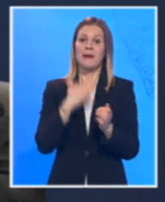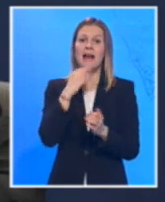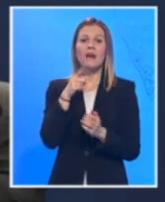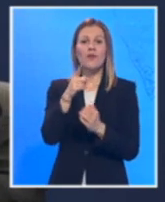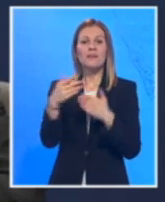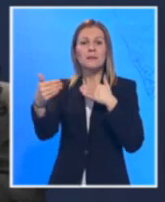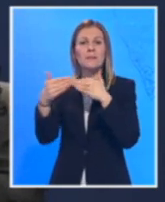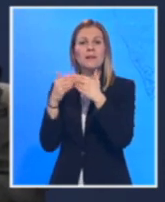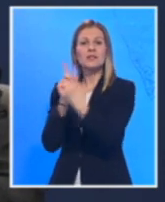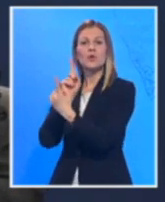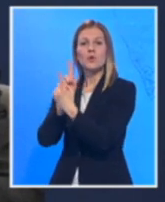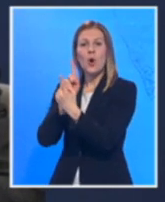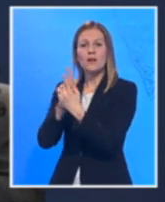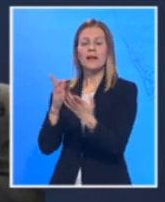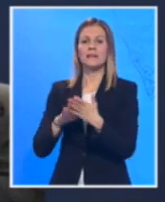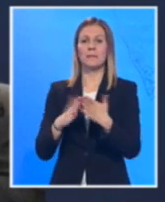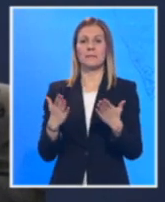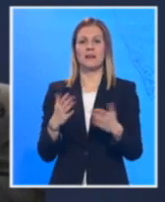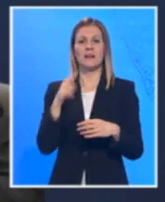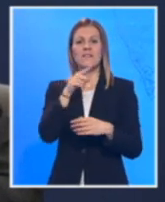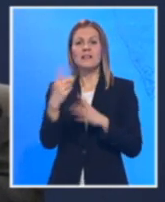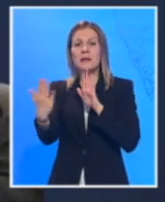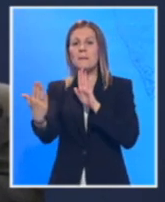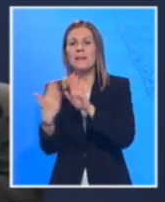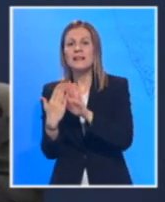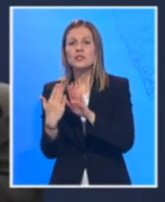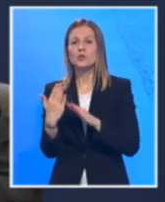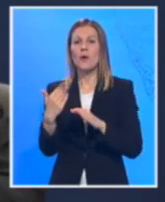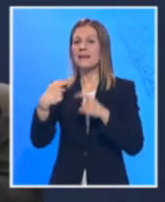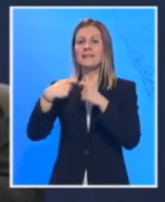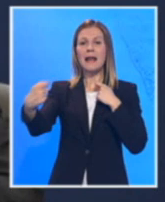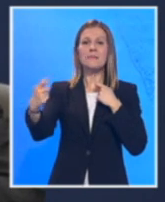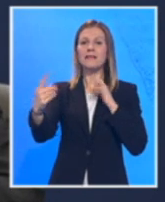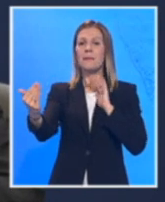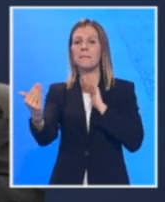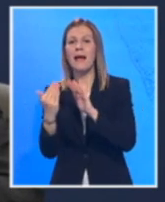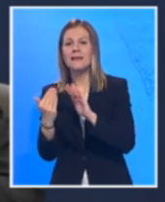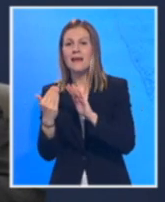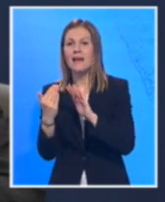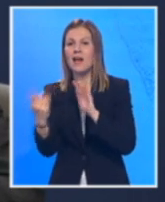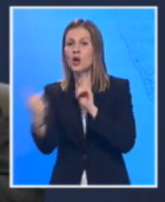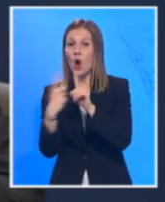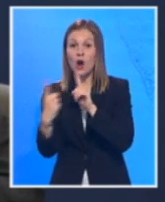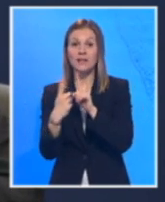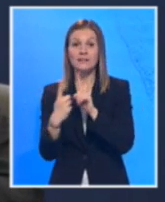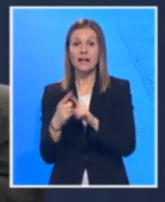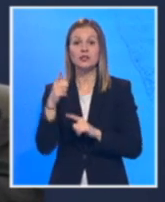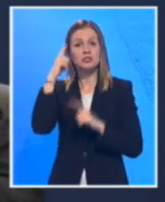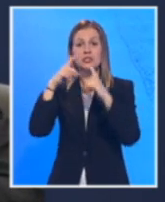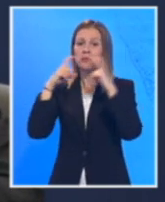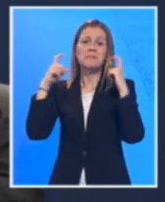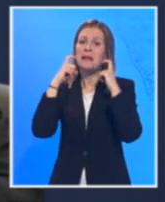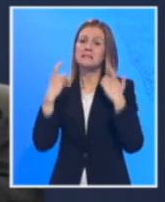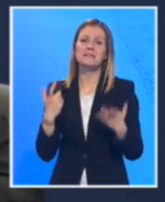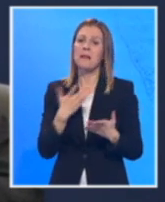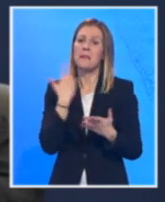kontakt nege ili da se približavate na više od metar, tada je jasno da je takva maska ne može